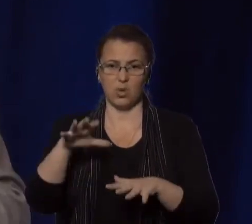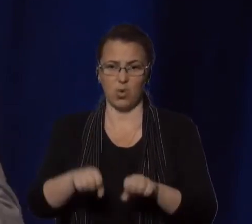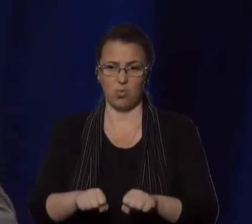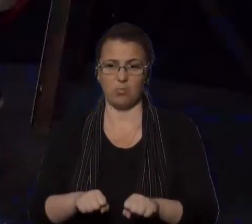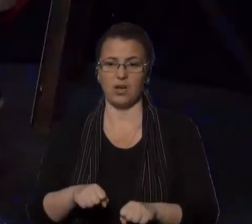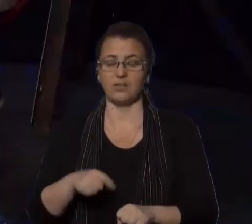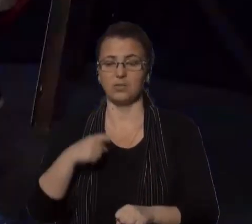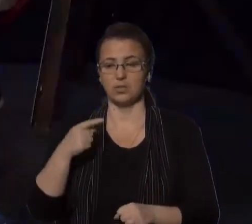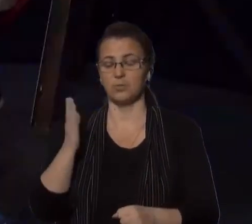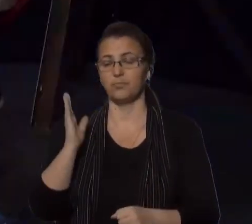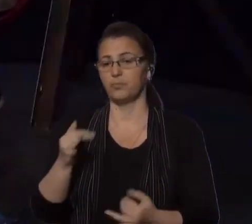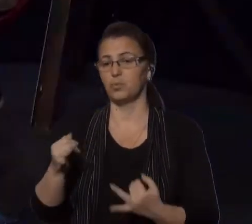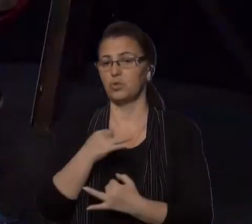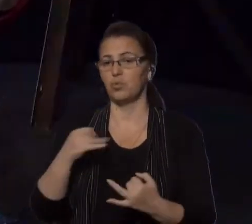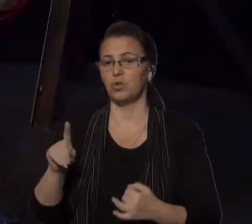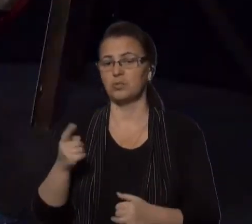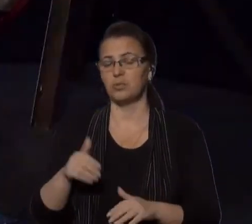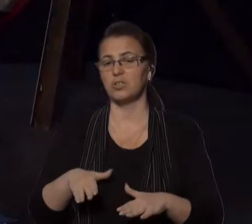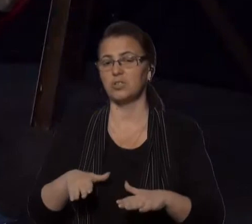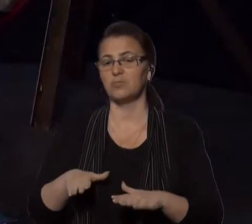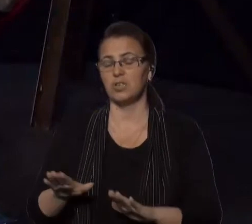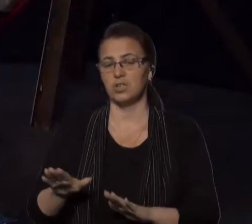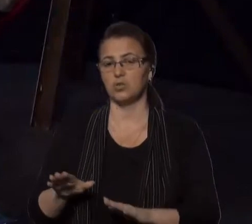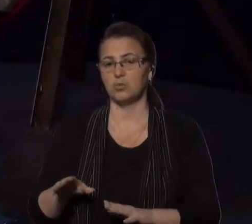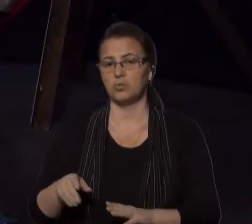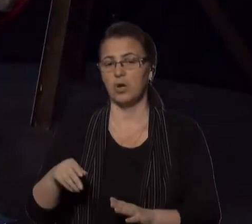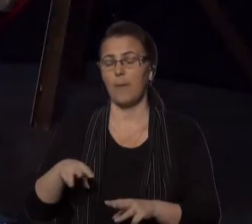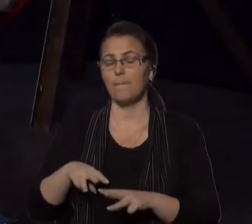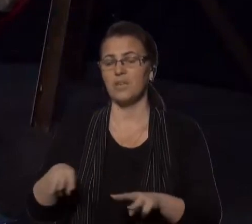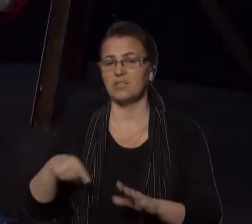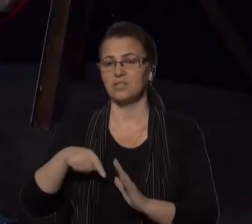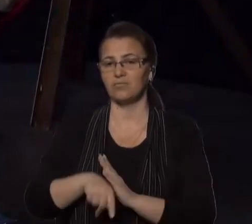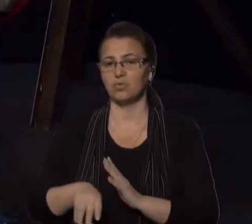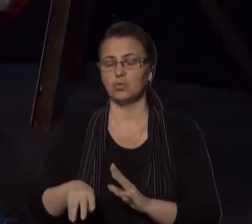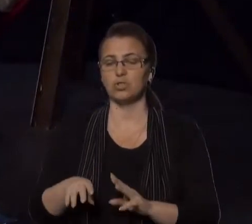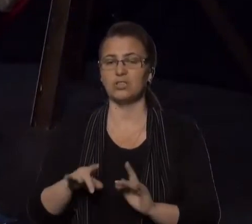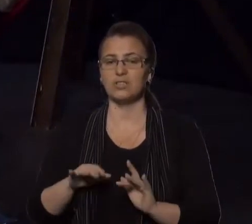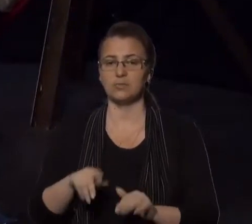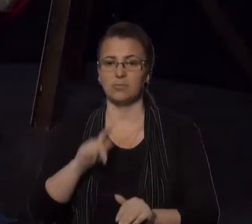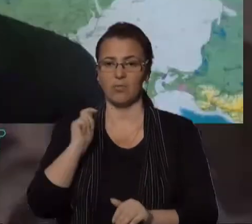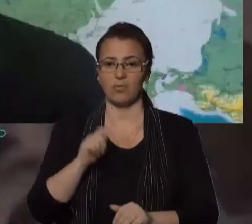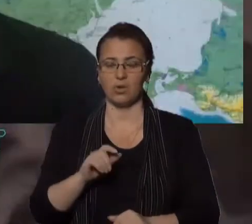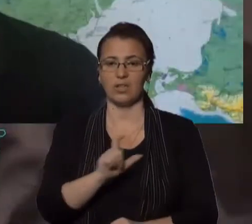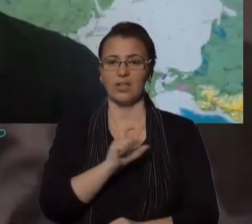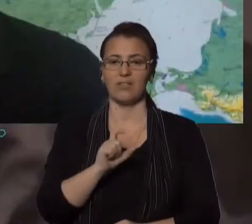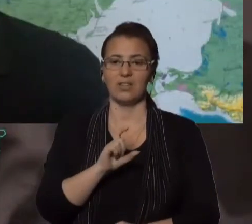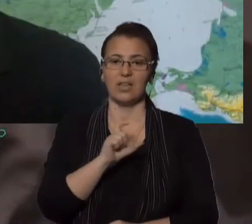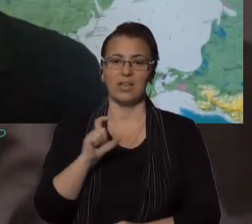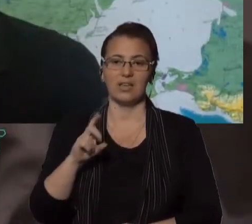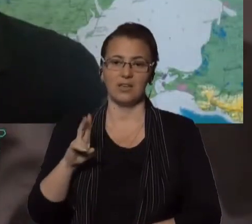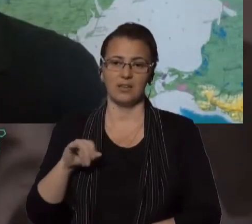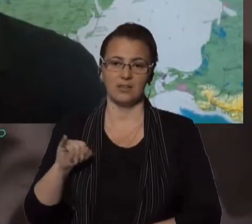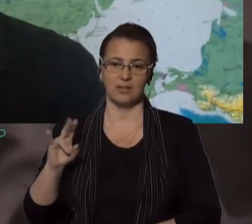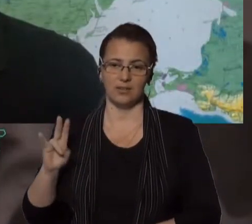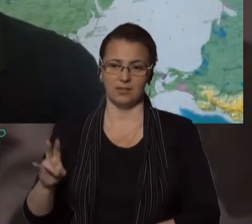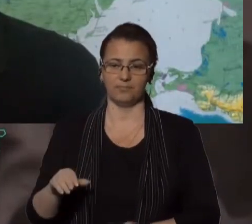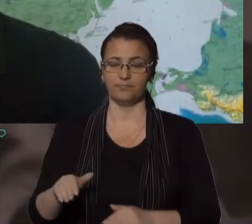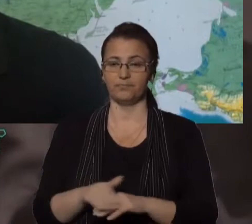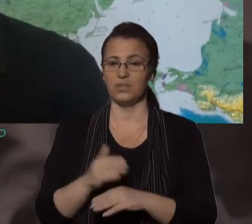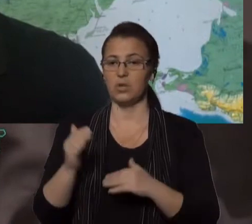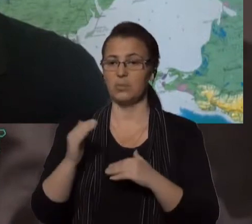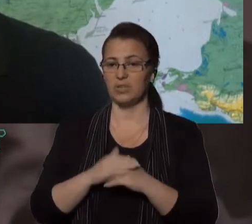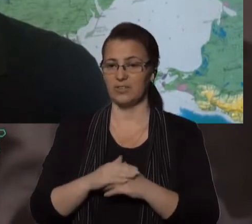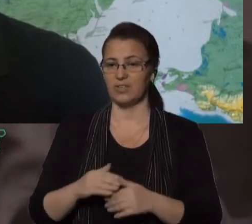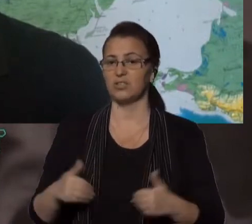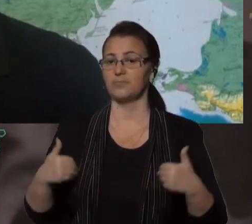Будемо зараз говорити з першим заступником міністра внутрішніх справ України Євген Єнін з нами на зв'язку. Добрий вечір вам. Вітаю